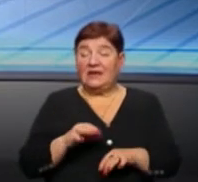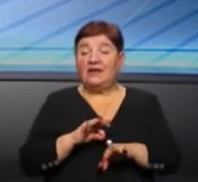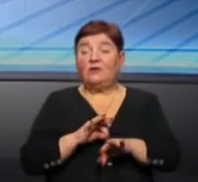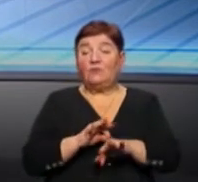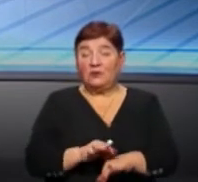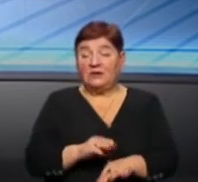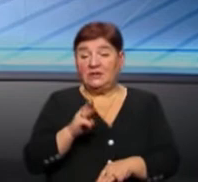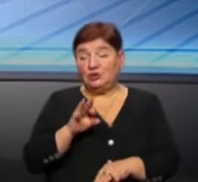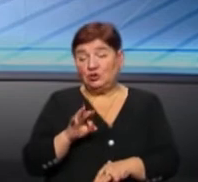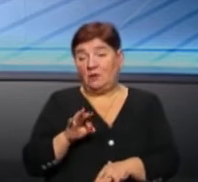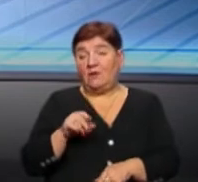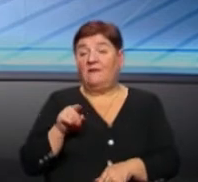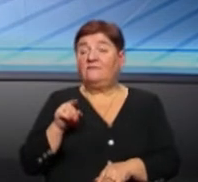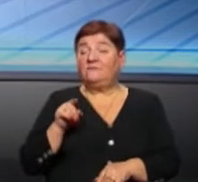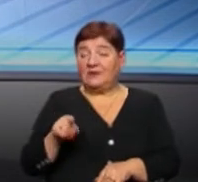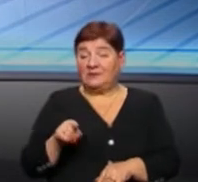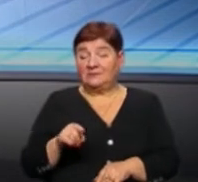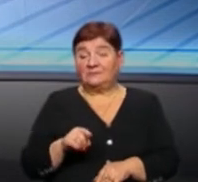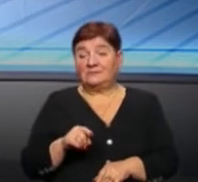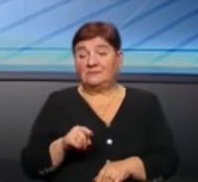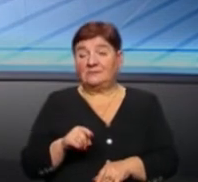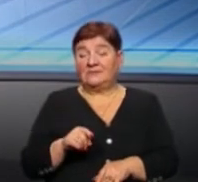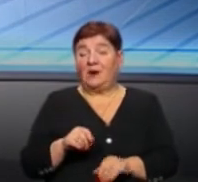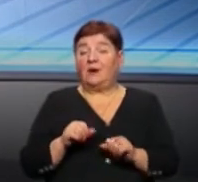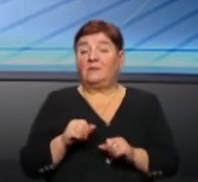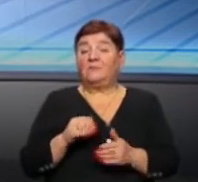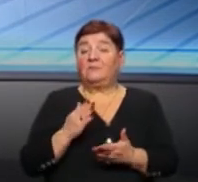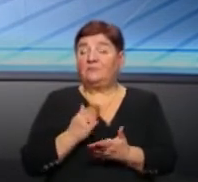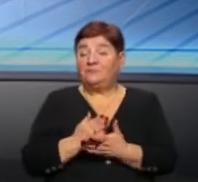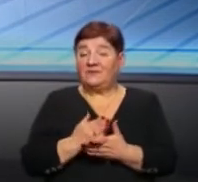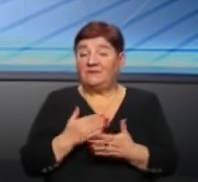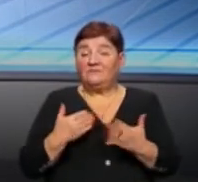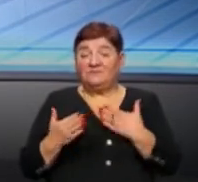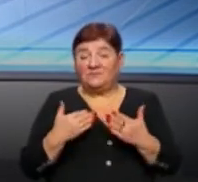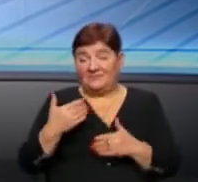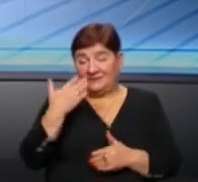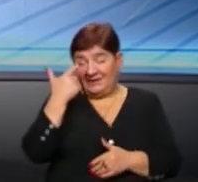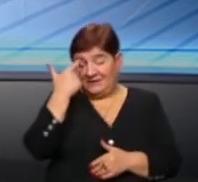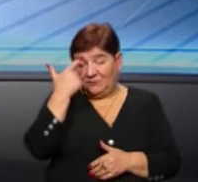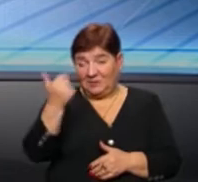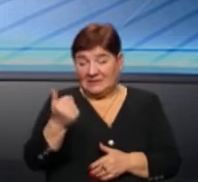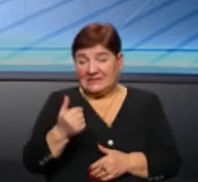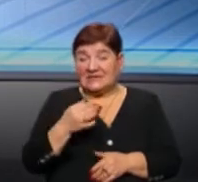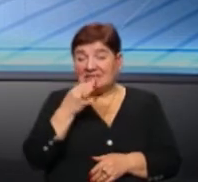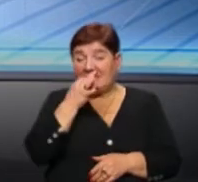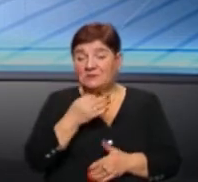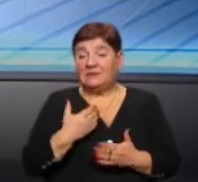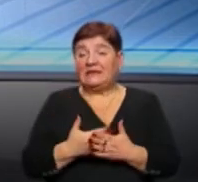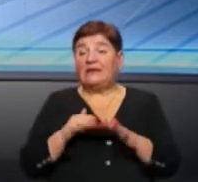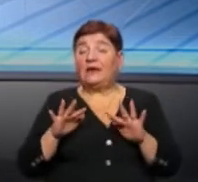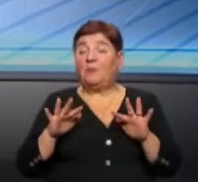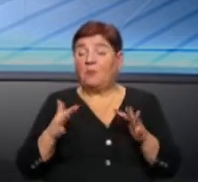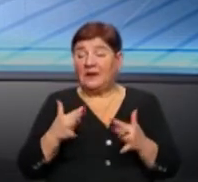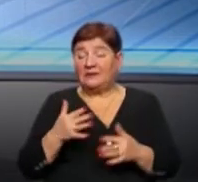доводити, що саме він безпосередньо має відношення до цієї інформації. Це вже, скажімо так, на даний